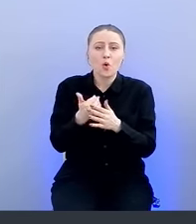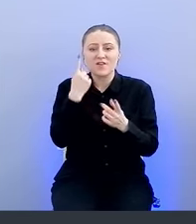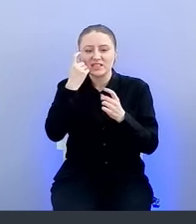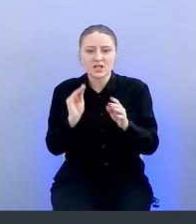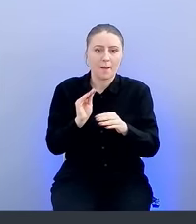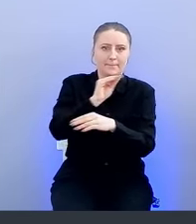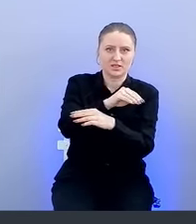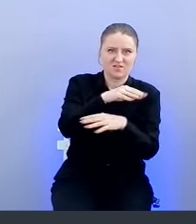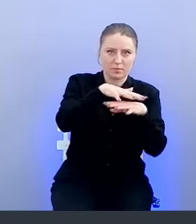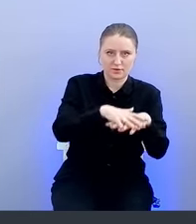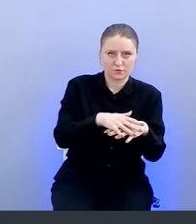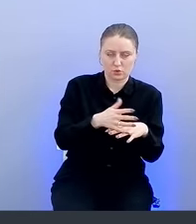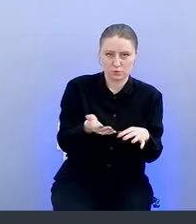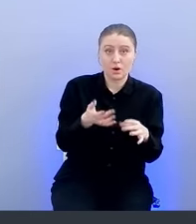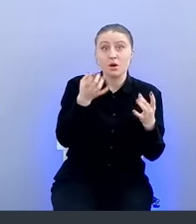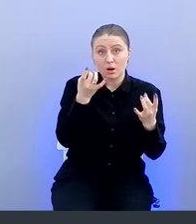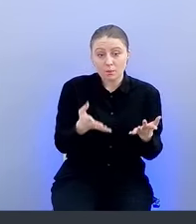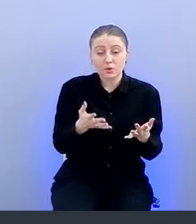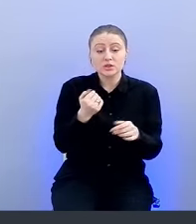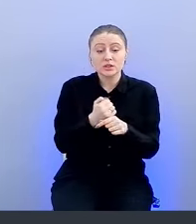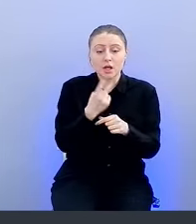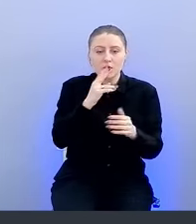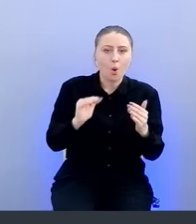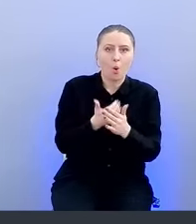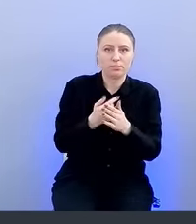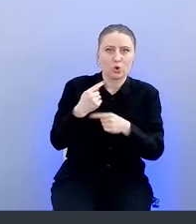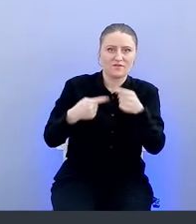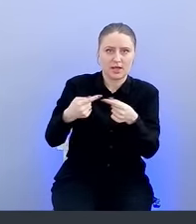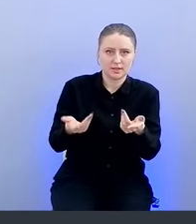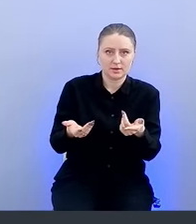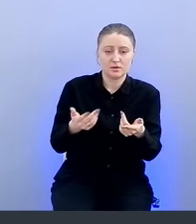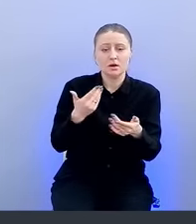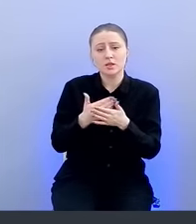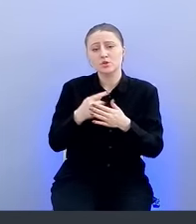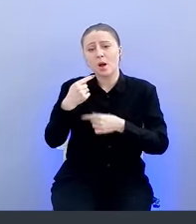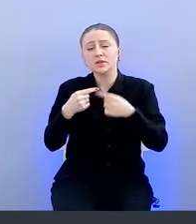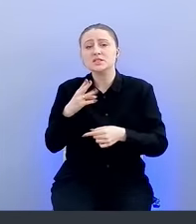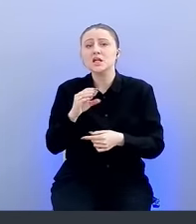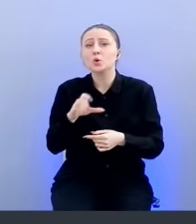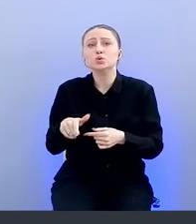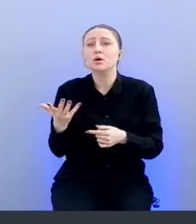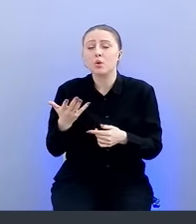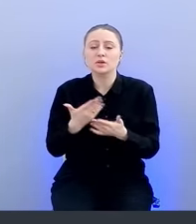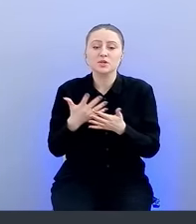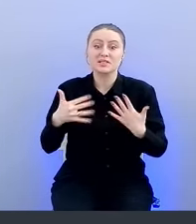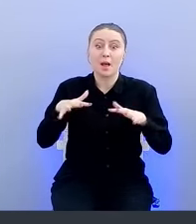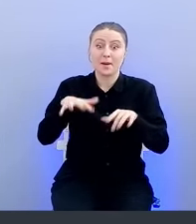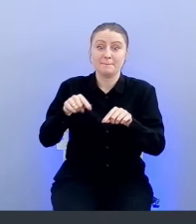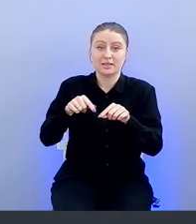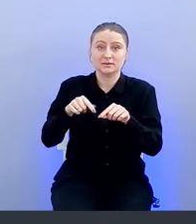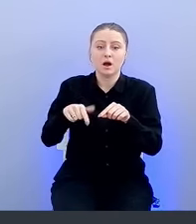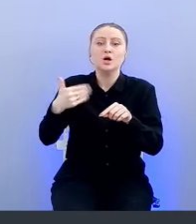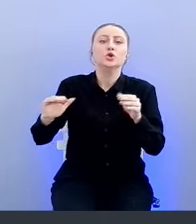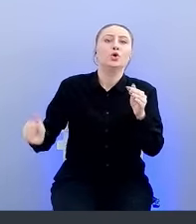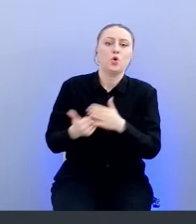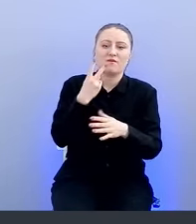платформу, а просто по ней сделать обновление. Это может быть обновление статуса, если уязвимость снова